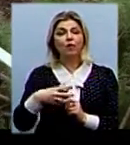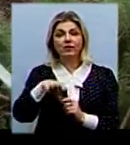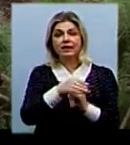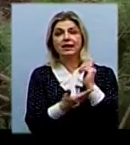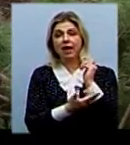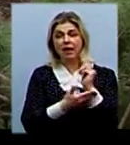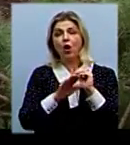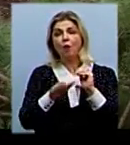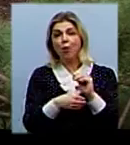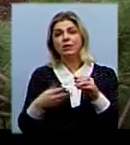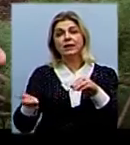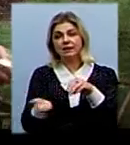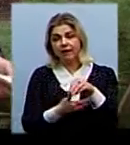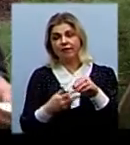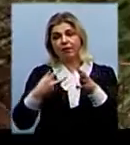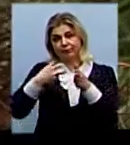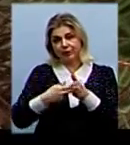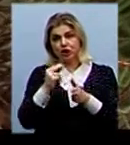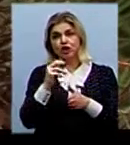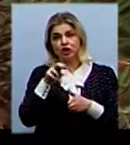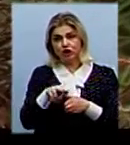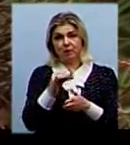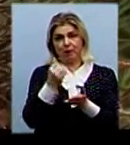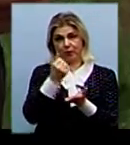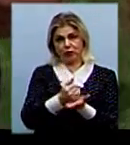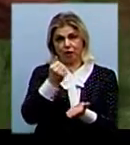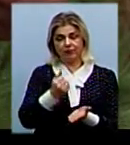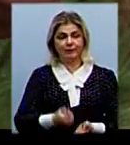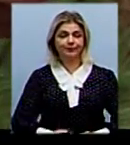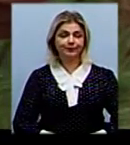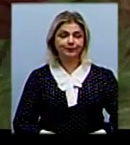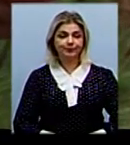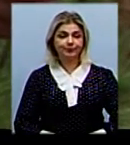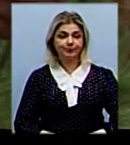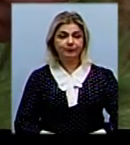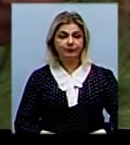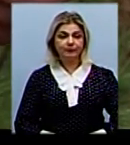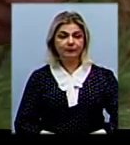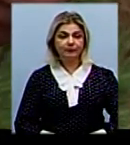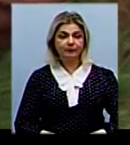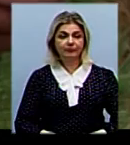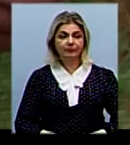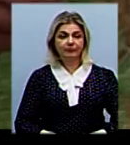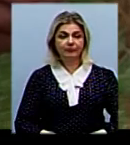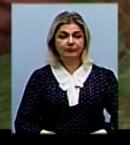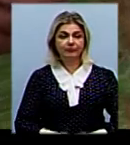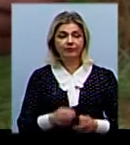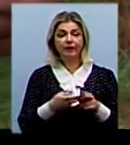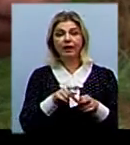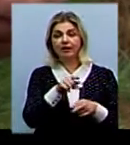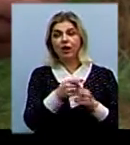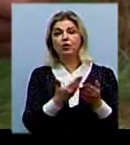після зрізання марковані чіпами та печатями. Це бірки для новорічних ялинок. При